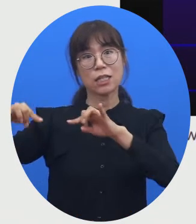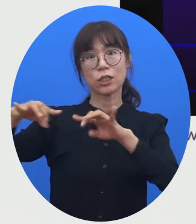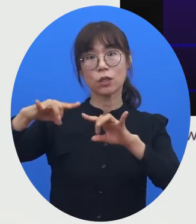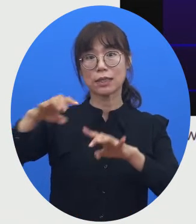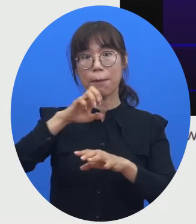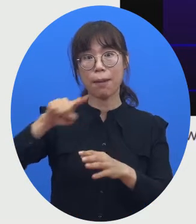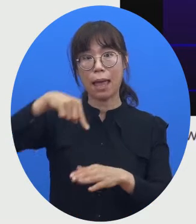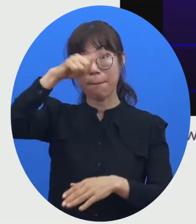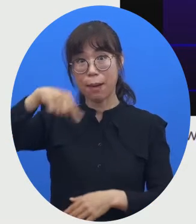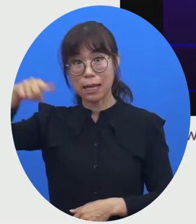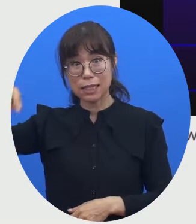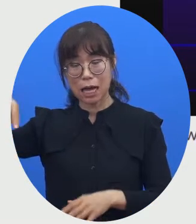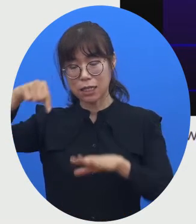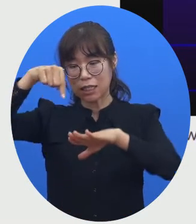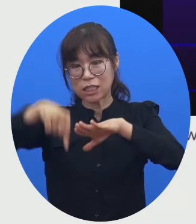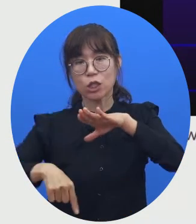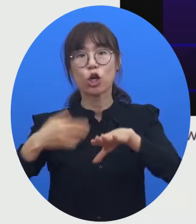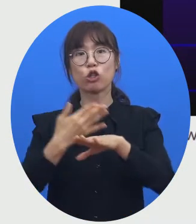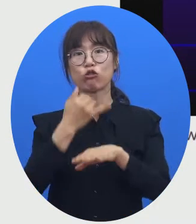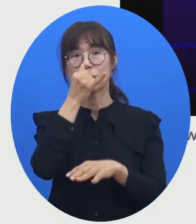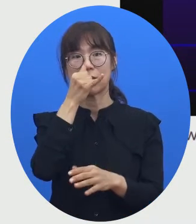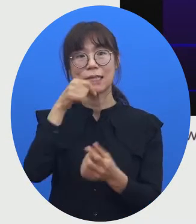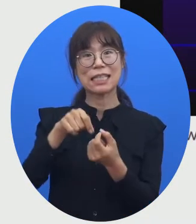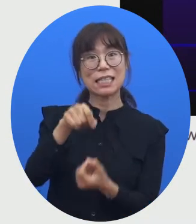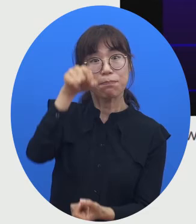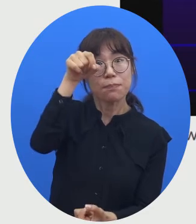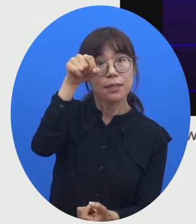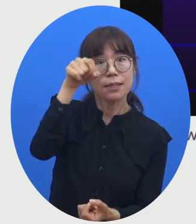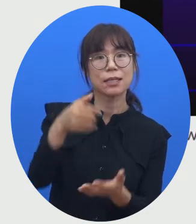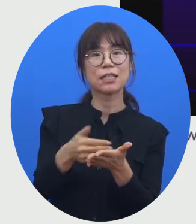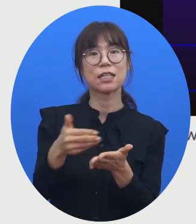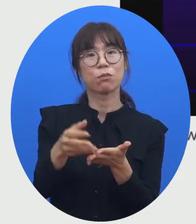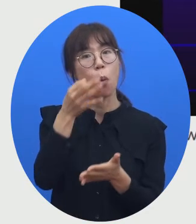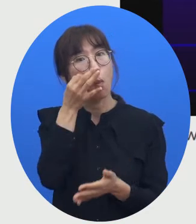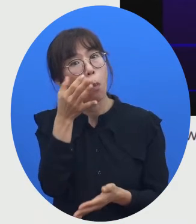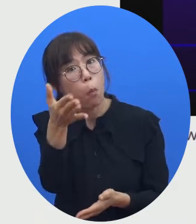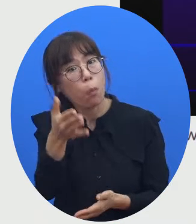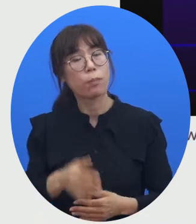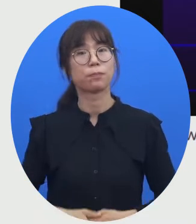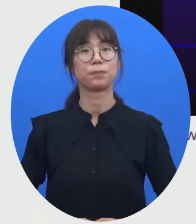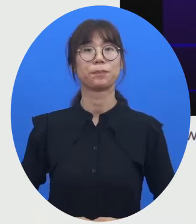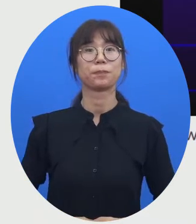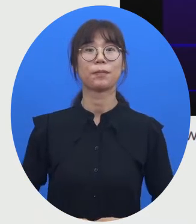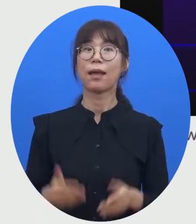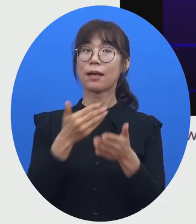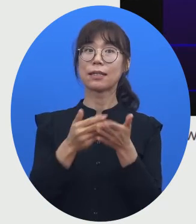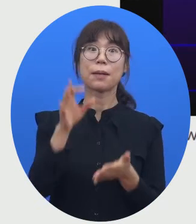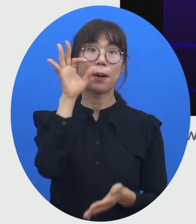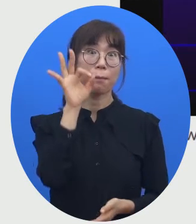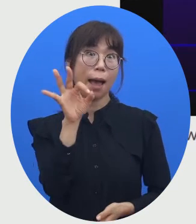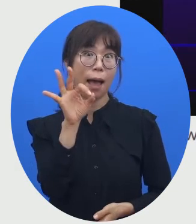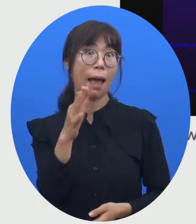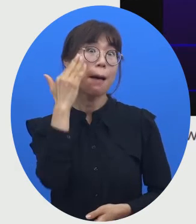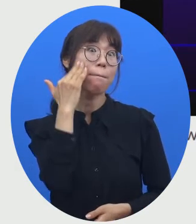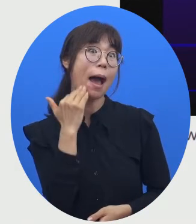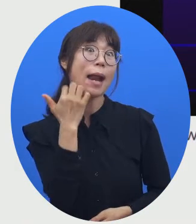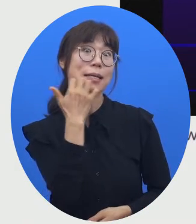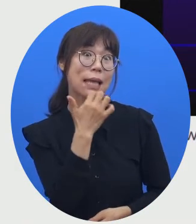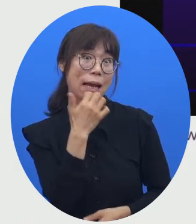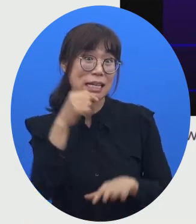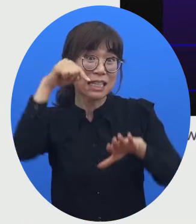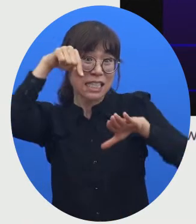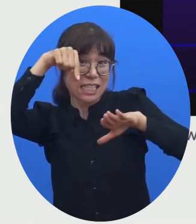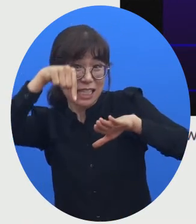들어갈 수 있는 깊이를 그래프로 나타내고 있습니다. 그래프를 보면 파란색 빛이 그나마 제일